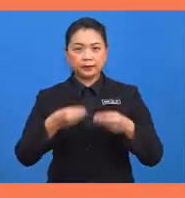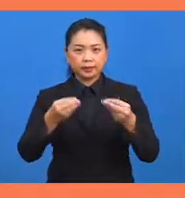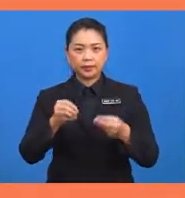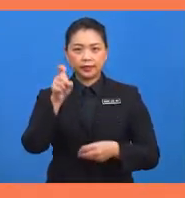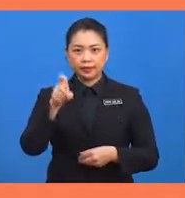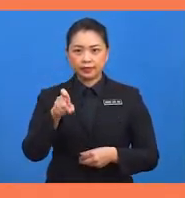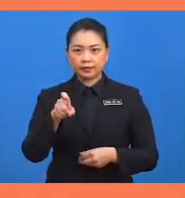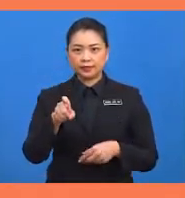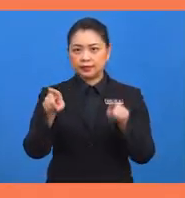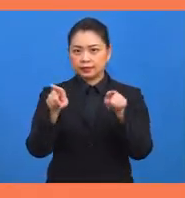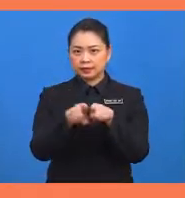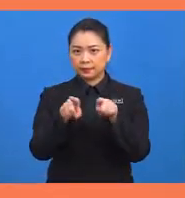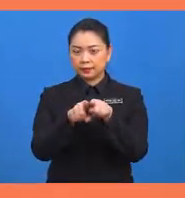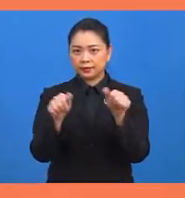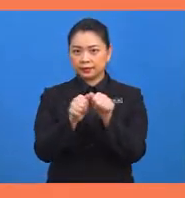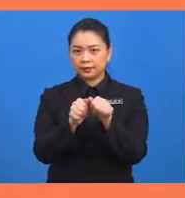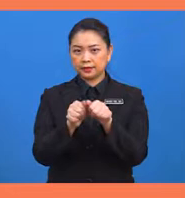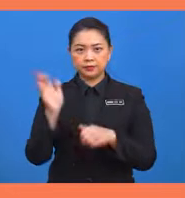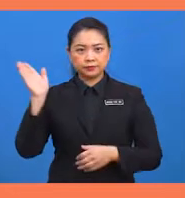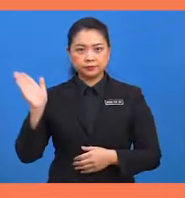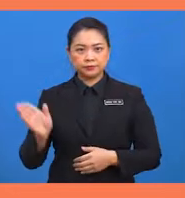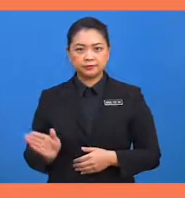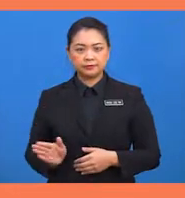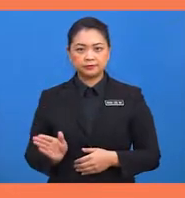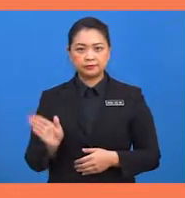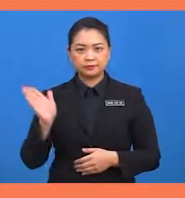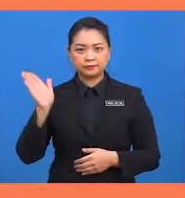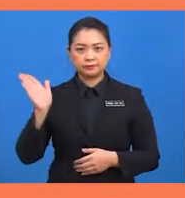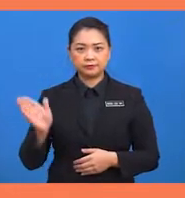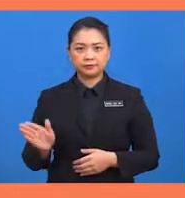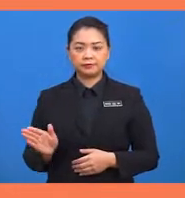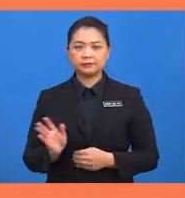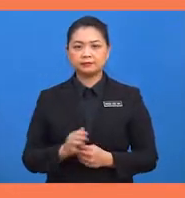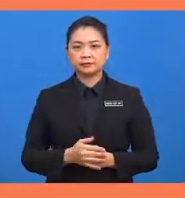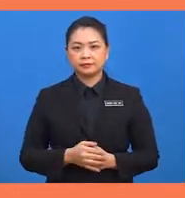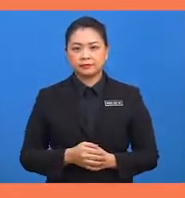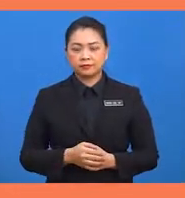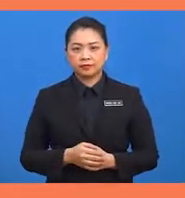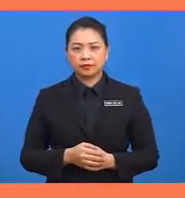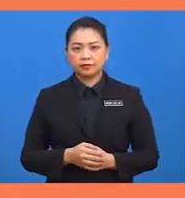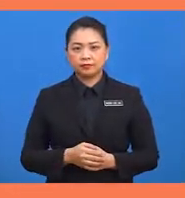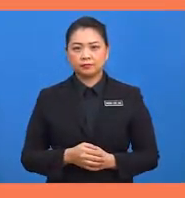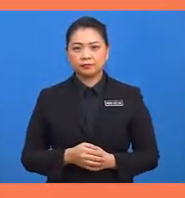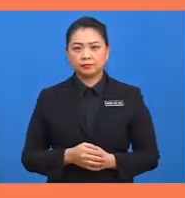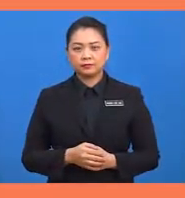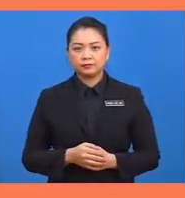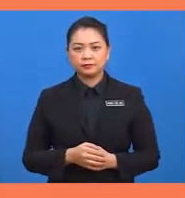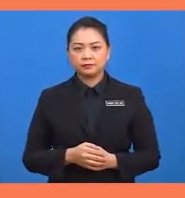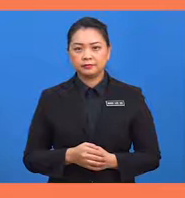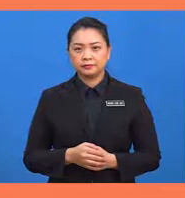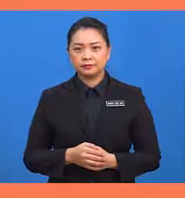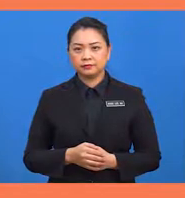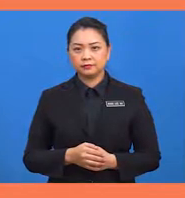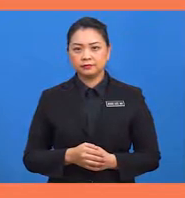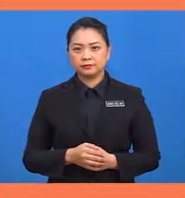sama dengan 180 darjah, tolak 90 darjah, tolak 60 darjah bersamaan